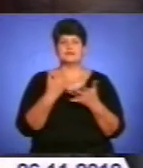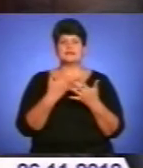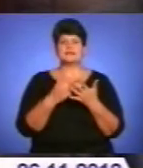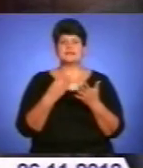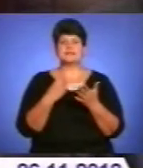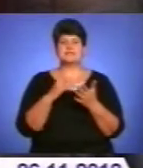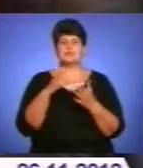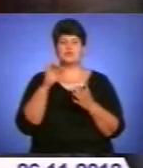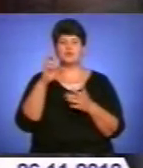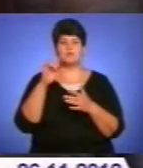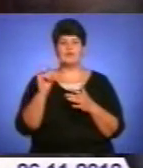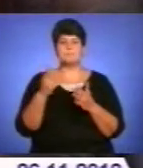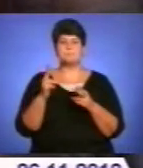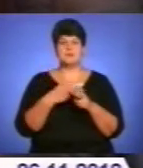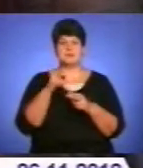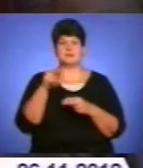ПДВ.